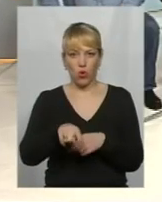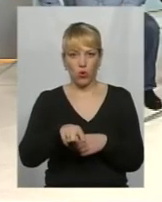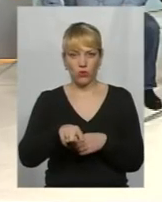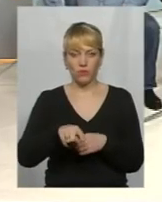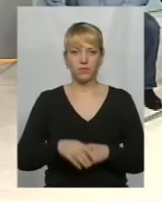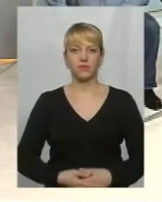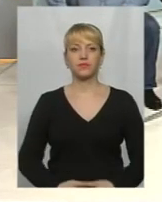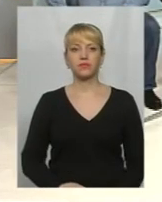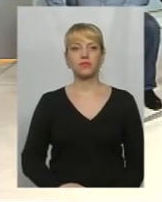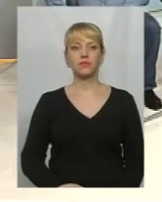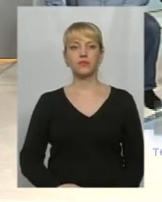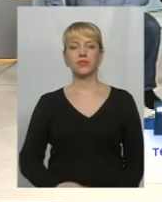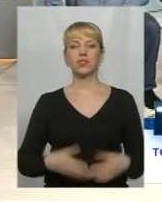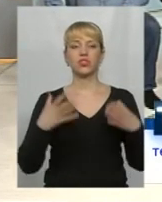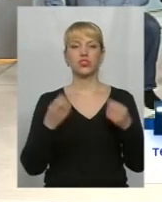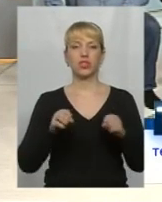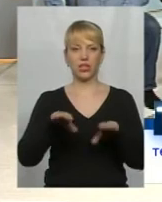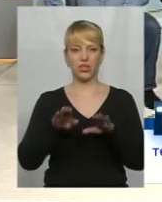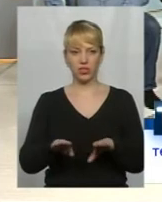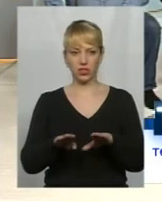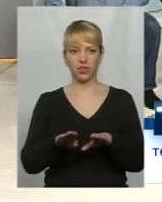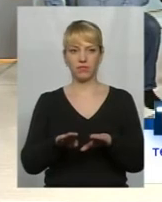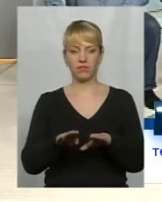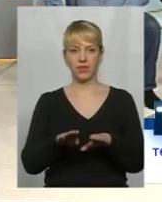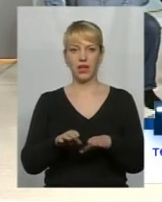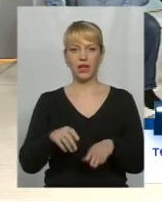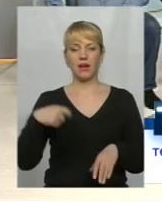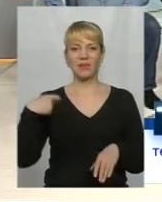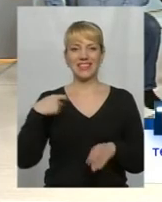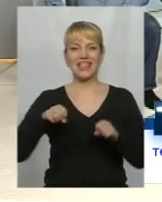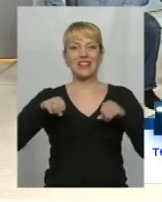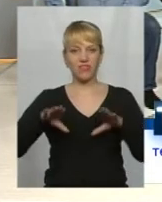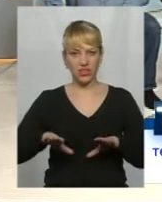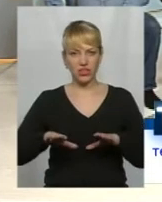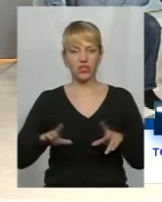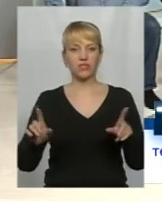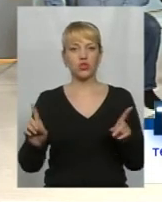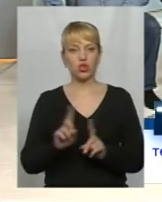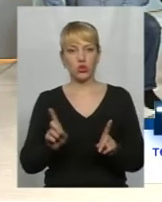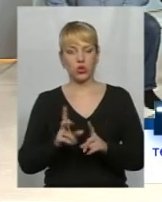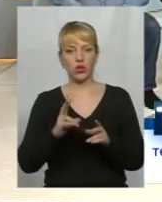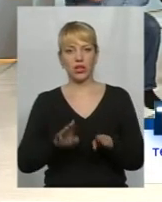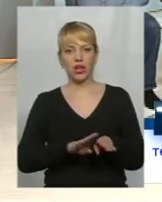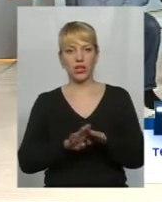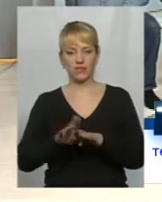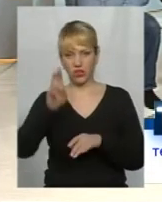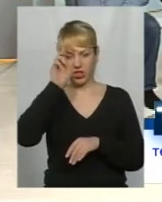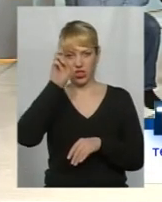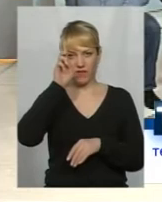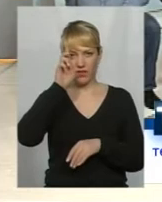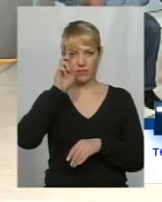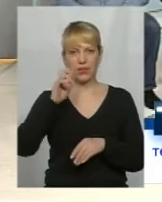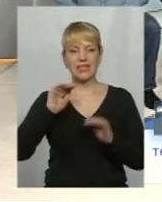Ну, подивіться, ще рішенням президент вирішив, що на рівні вже зараз державному